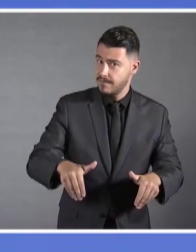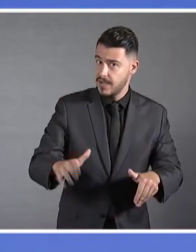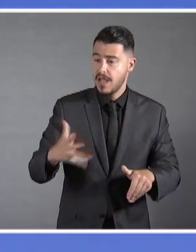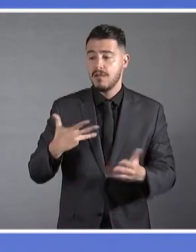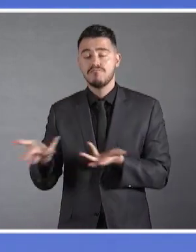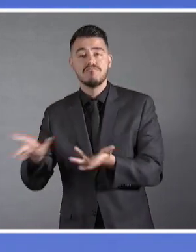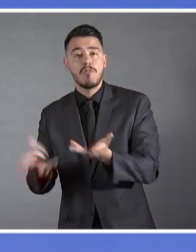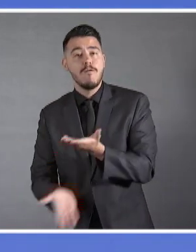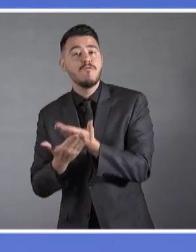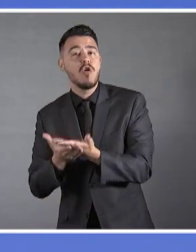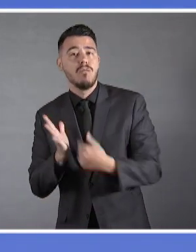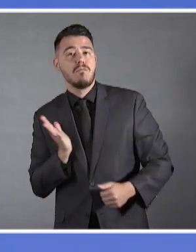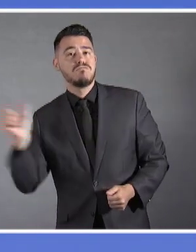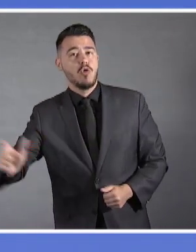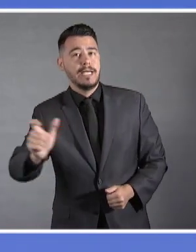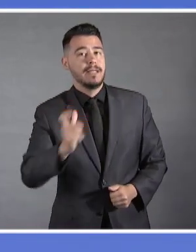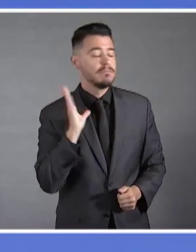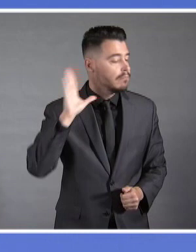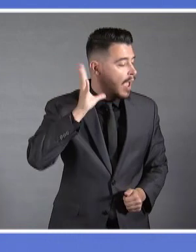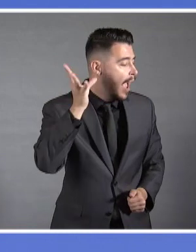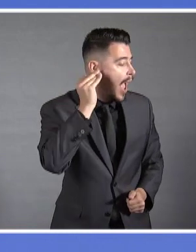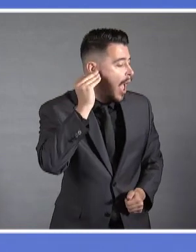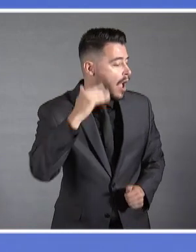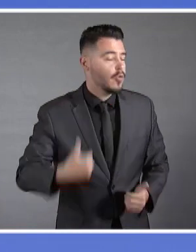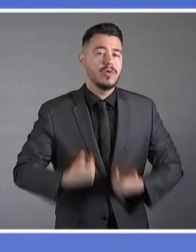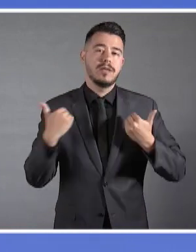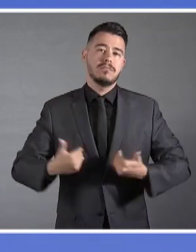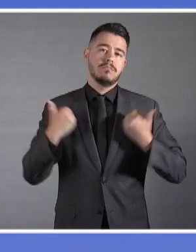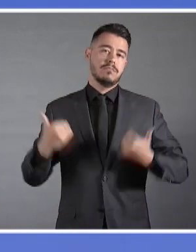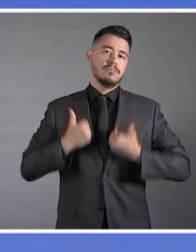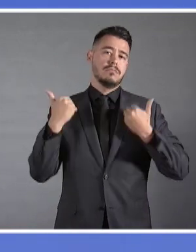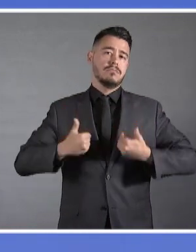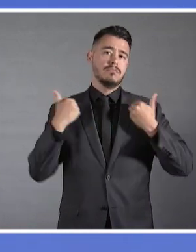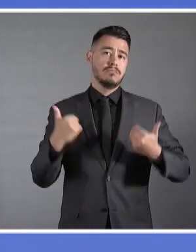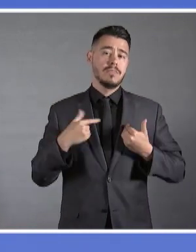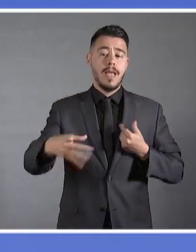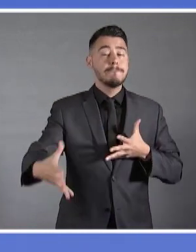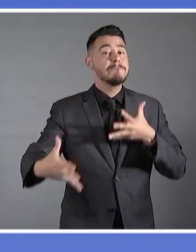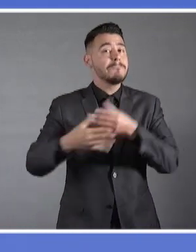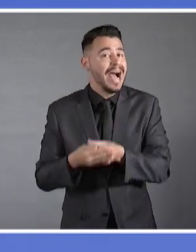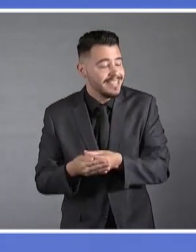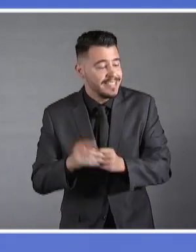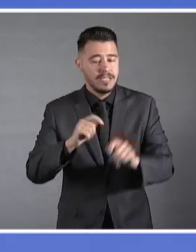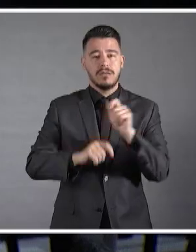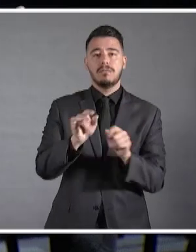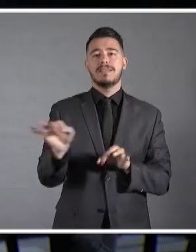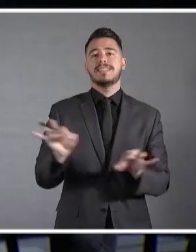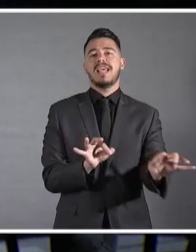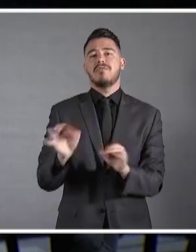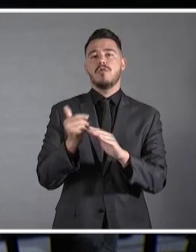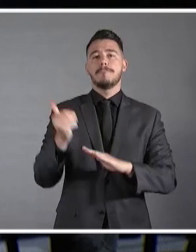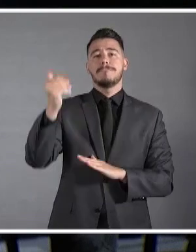Με μια πολιτεία που ακούει τη νέα γενιά και συνδιαμορφώνει το μέλλον της πατρίδας μαζί της. Γιατί είναι το δικό τους μέλλον.